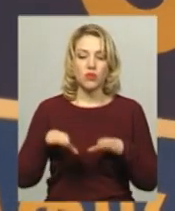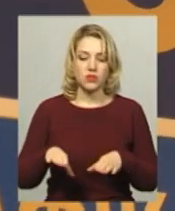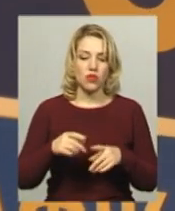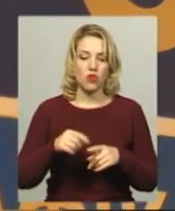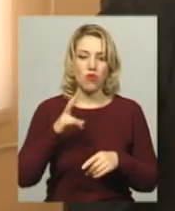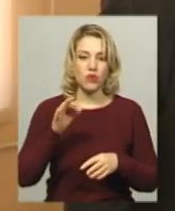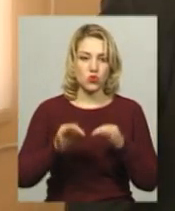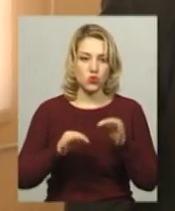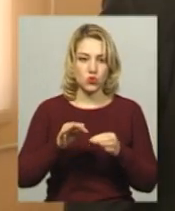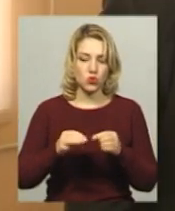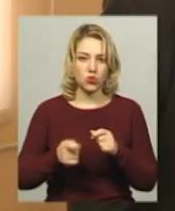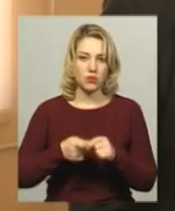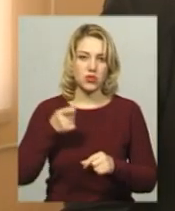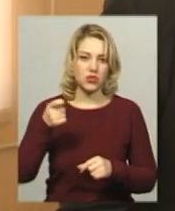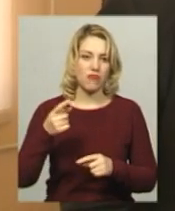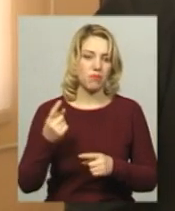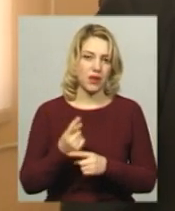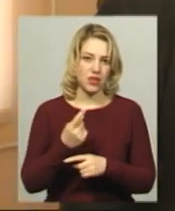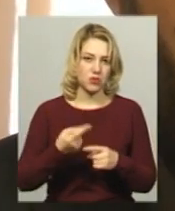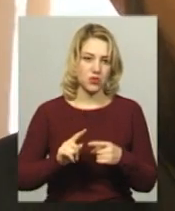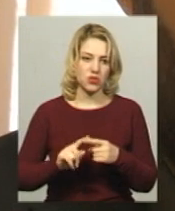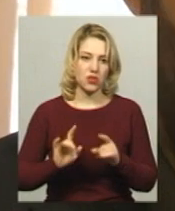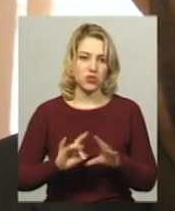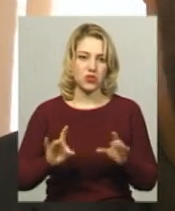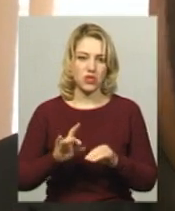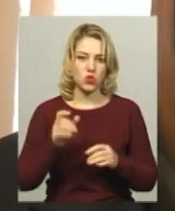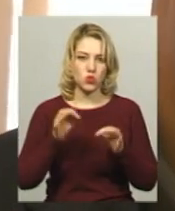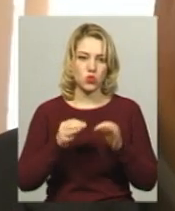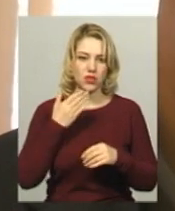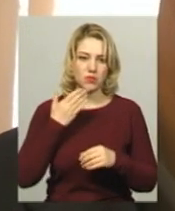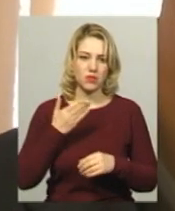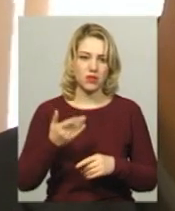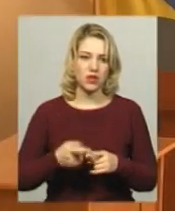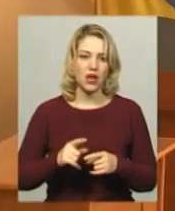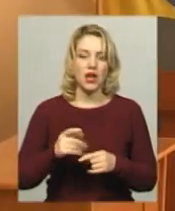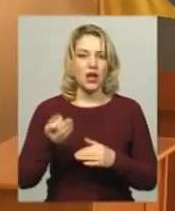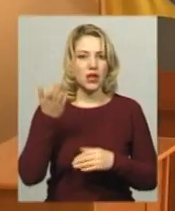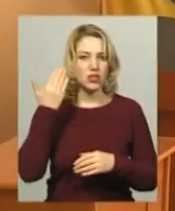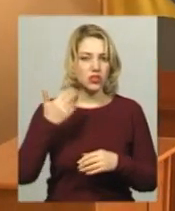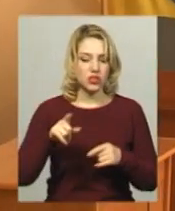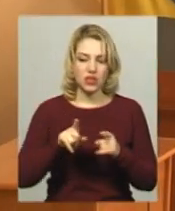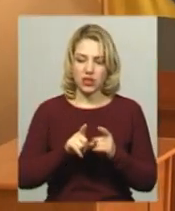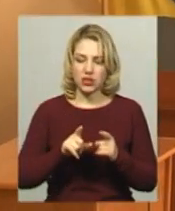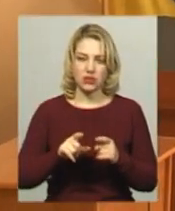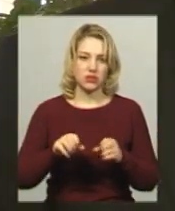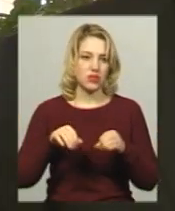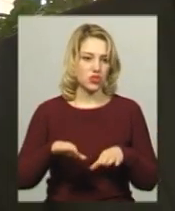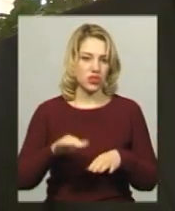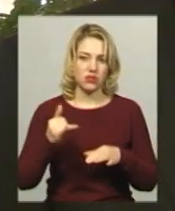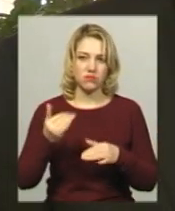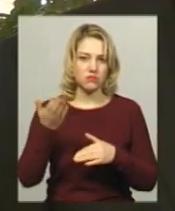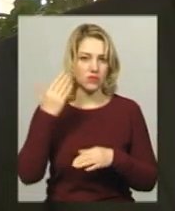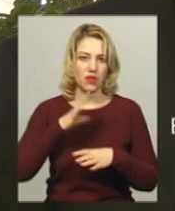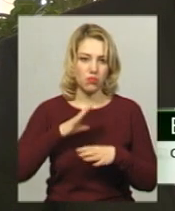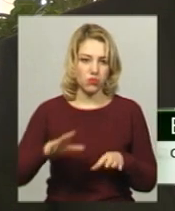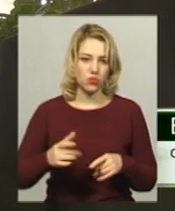Нетішинського міського суду надійшла вперше, розповідає суддя-спікер Богдан Базарник. Каже, подібних постанов у судді на даний момент немає. Голововича